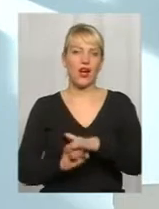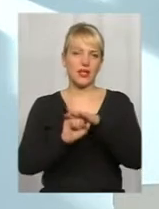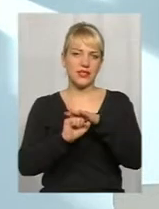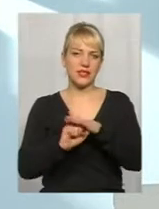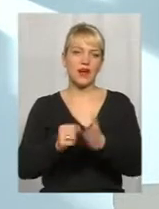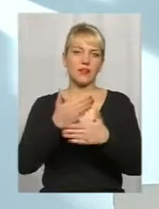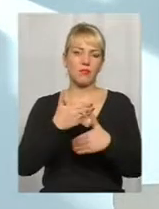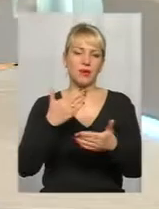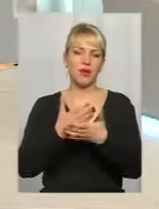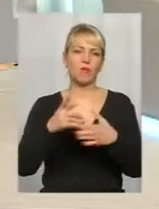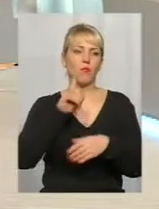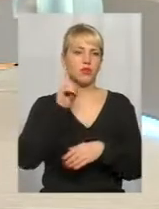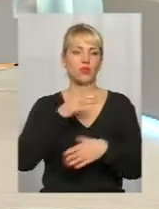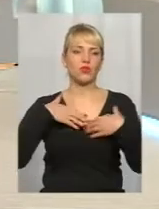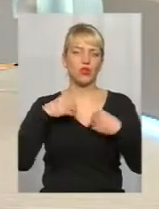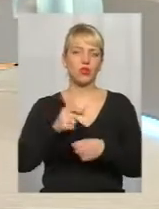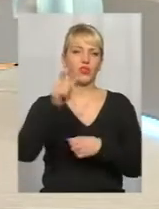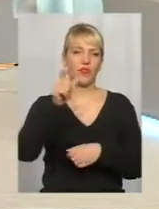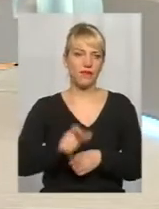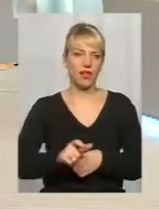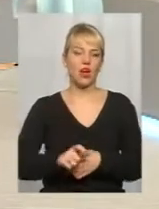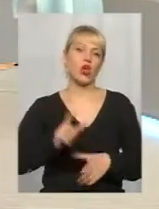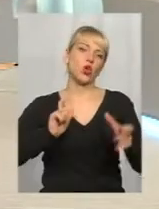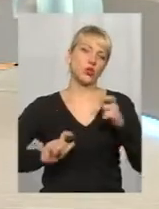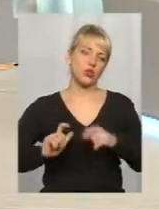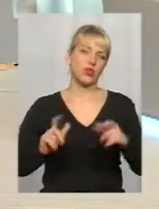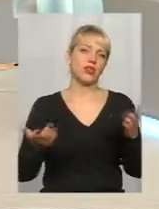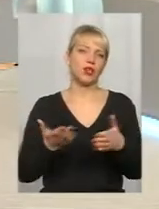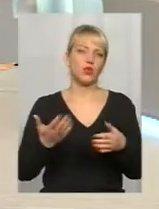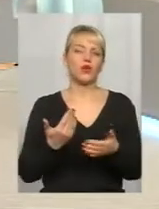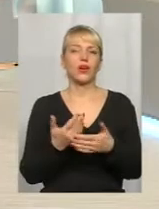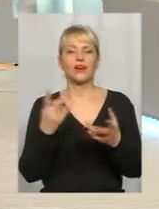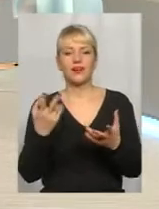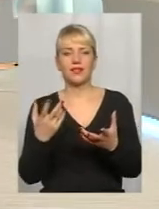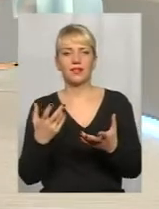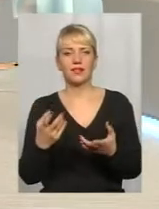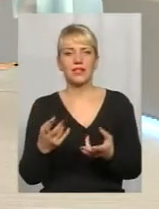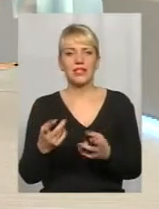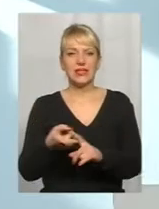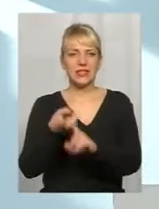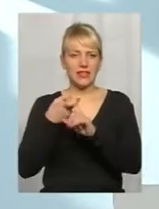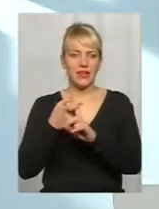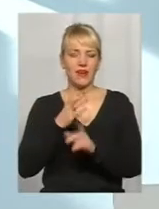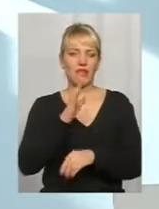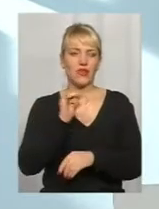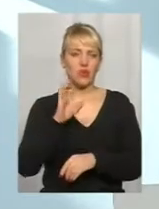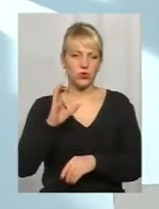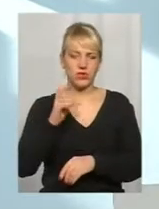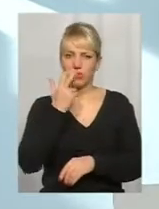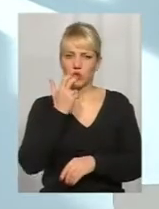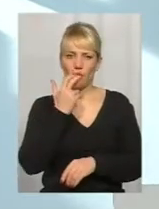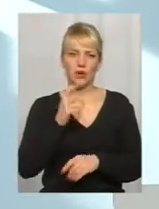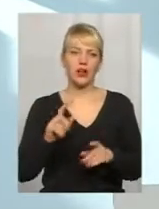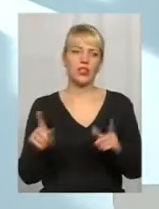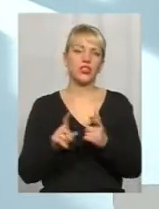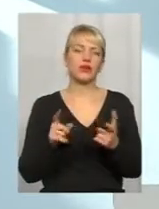ми маємо молодого, здорового чоловіка, студента, який підхватив так называемі вірусні сапли, і чим